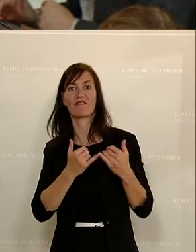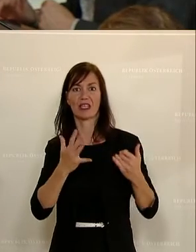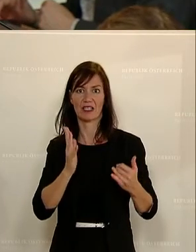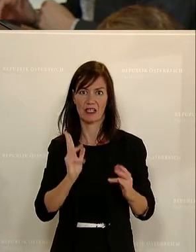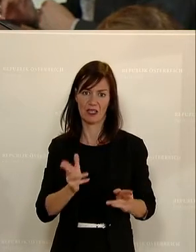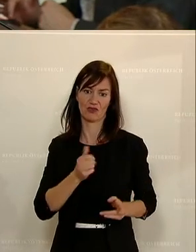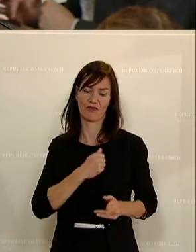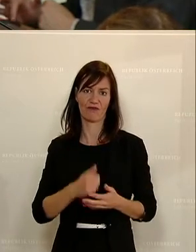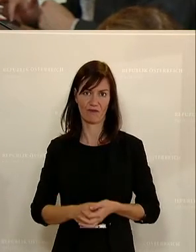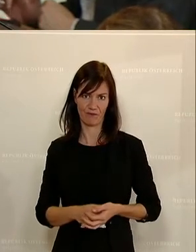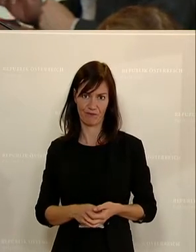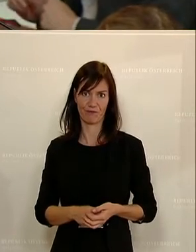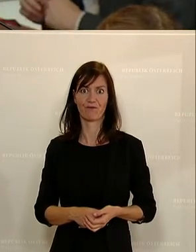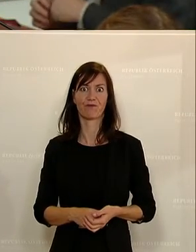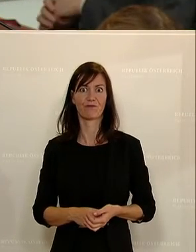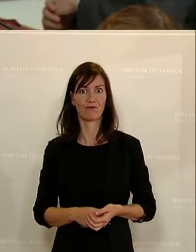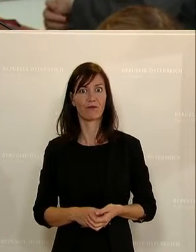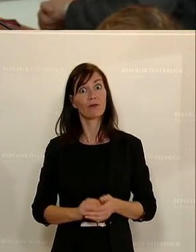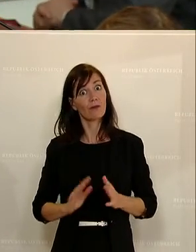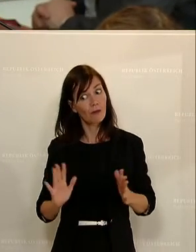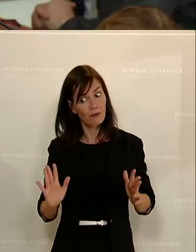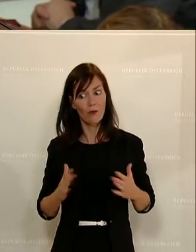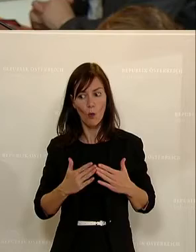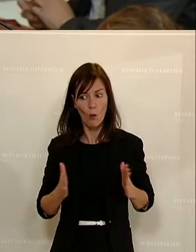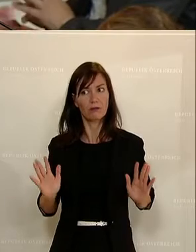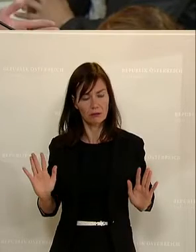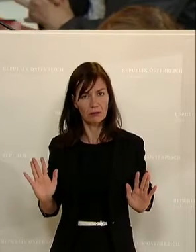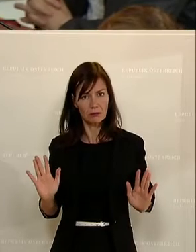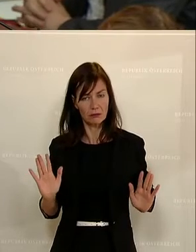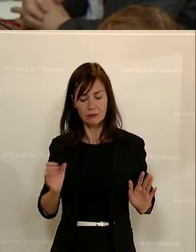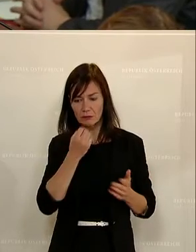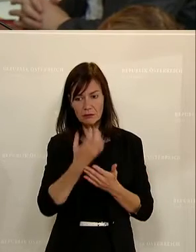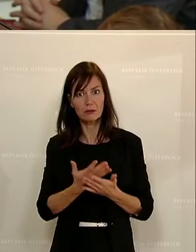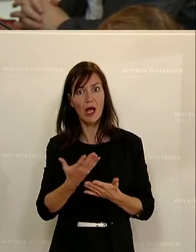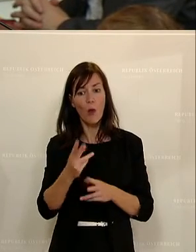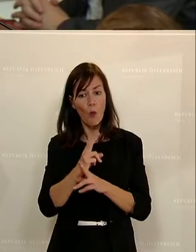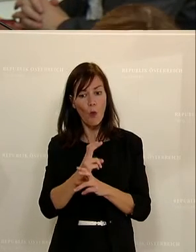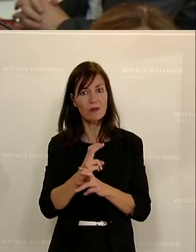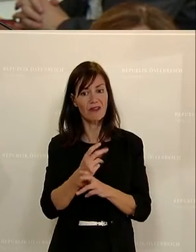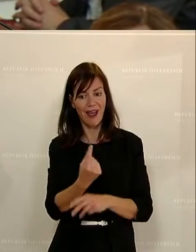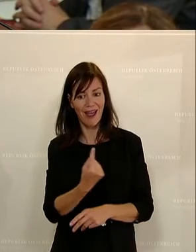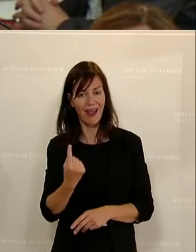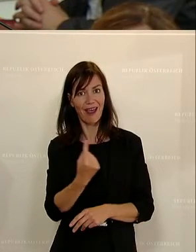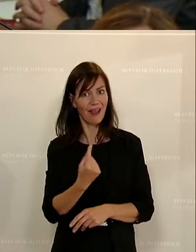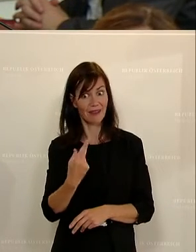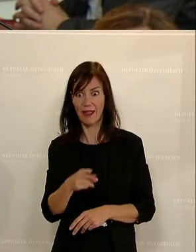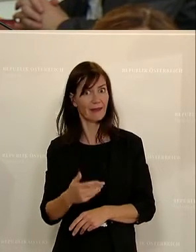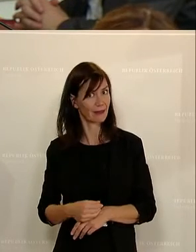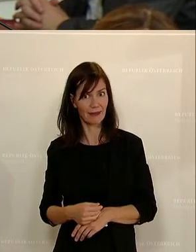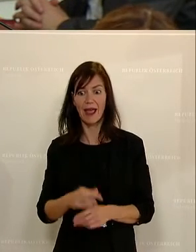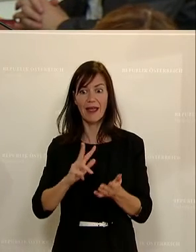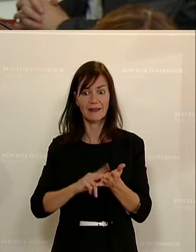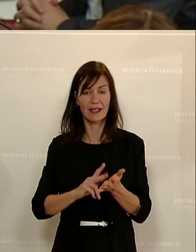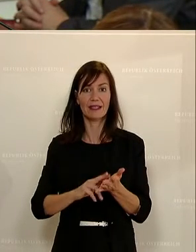sicherstellen können. Dabei, und das sage ich ganz offen, geht es um keine digitale Souveränität Österreichs, sondern geht es um eine digitale